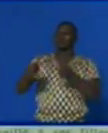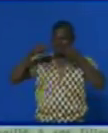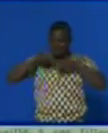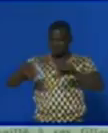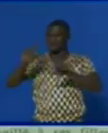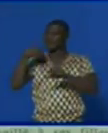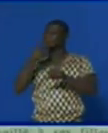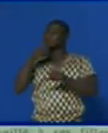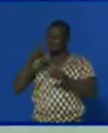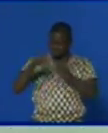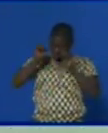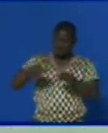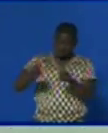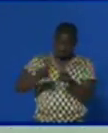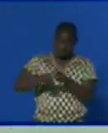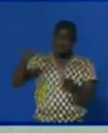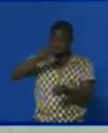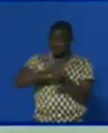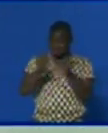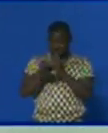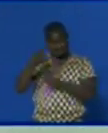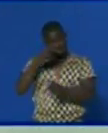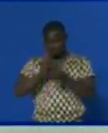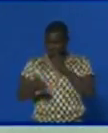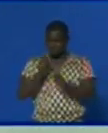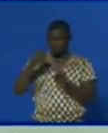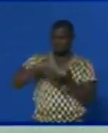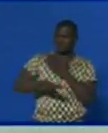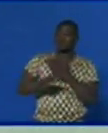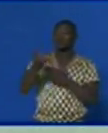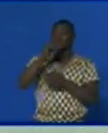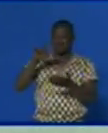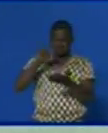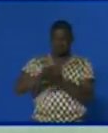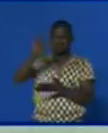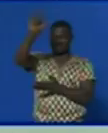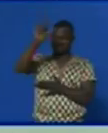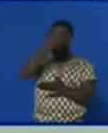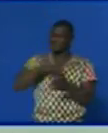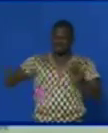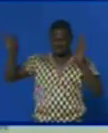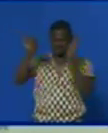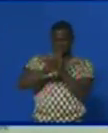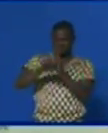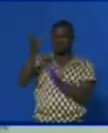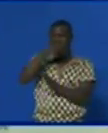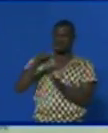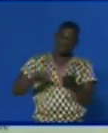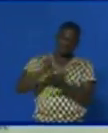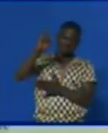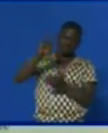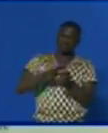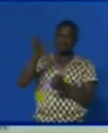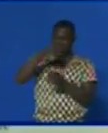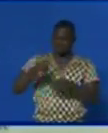transformer en périple sémé d'embûches. D'abord, son avion est interdit de survoler son fief et une fois au sol, Benba